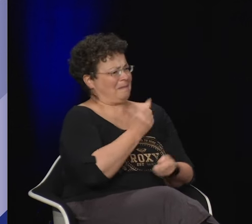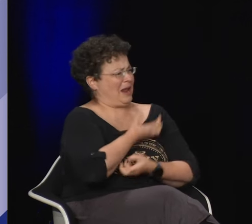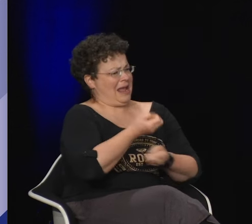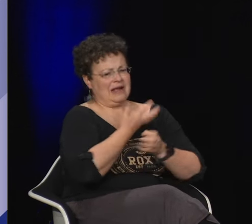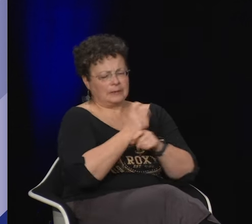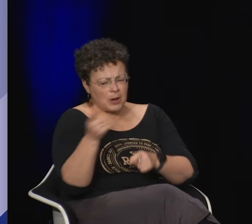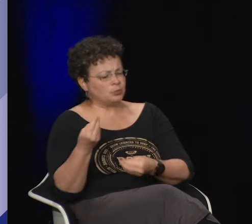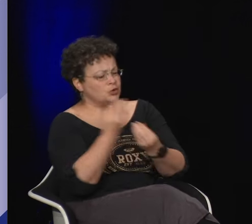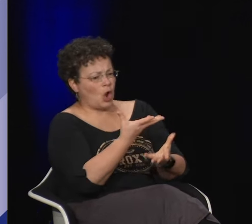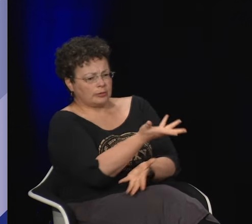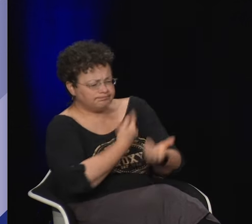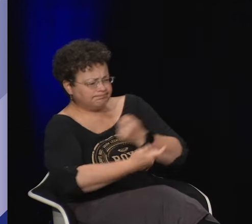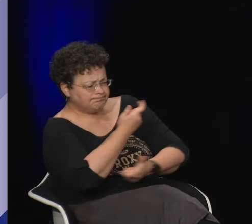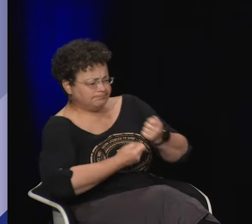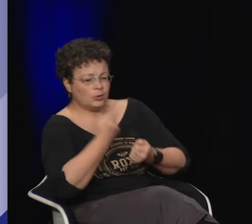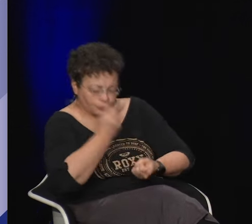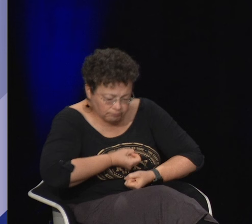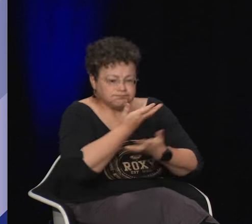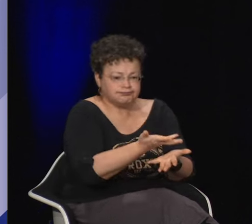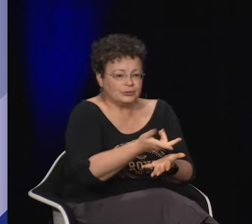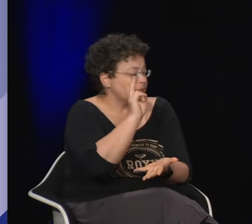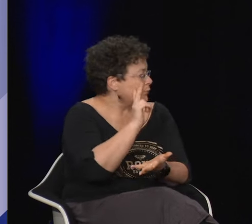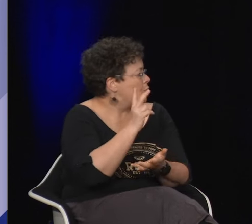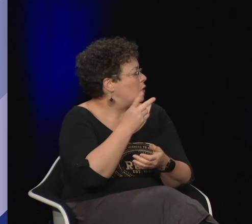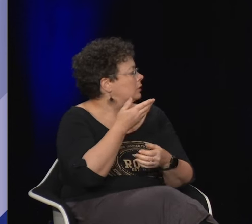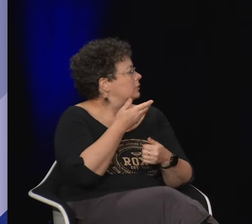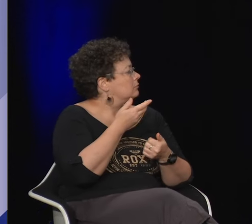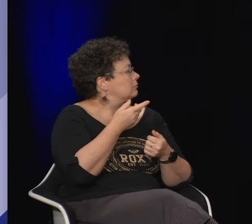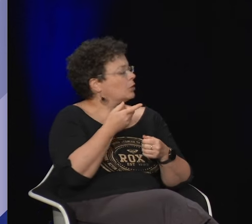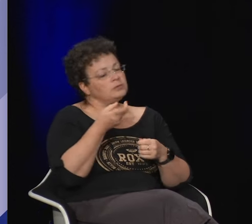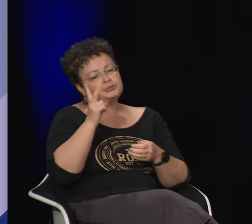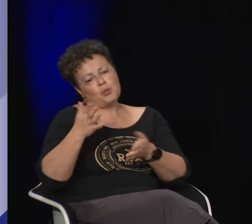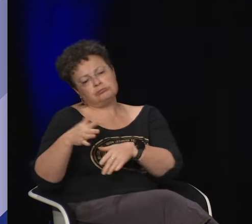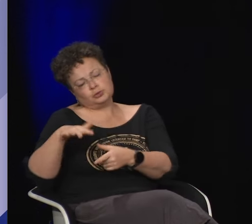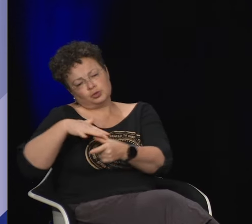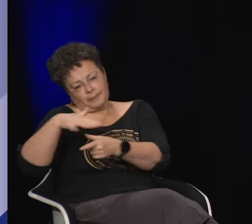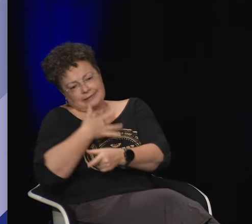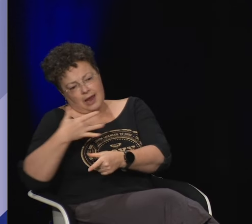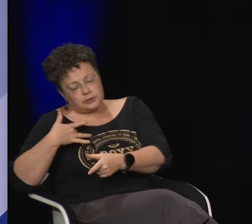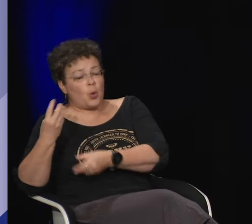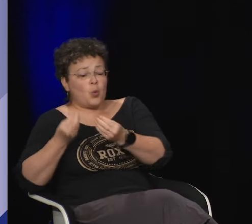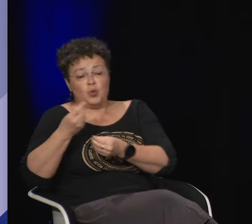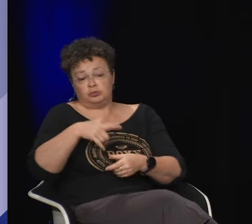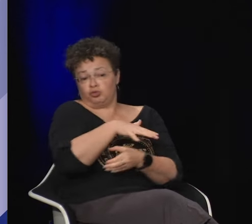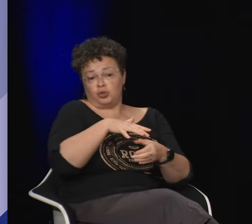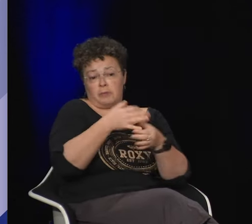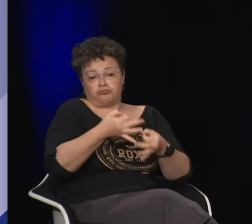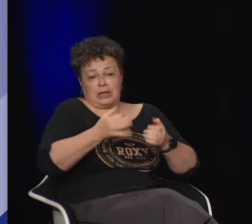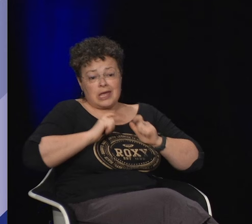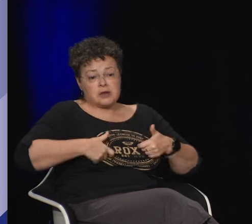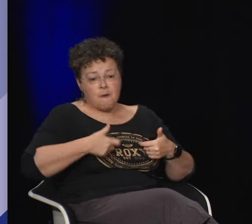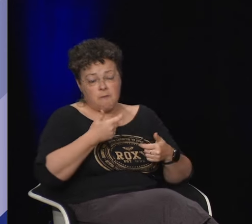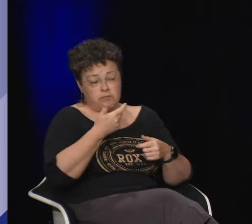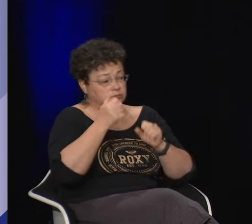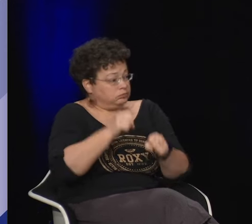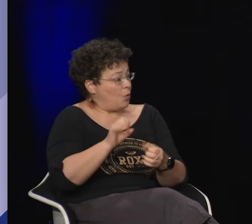'expression qui n'arrivent pas ou qui ont vraiment des troubles et ça peut les aider effectivement voilà